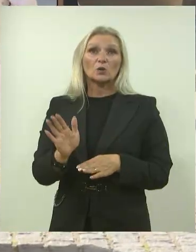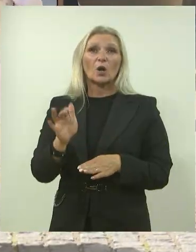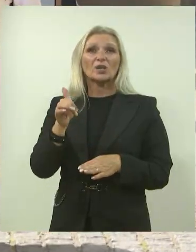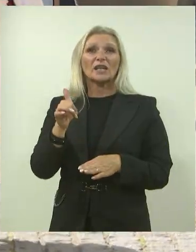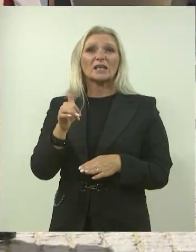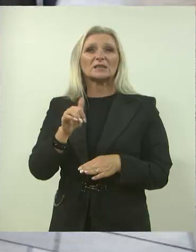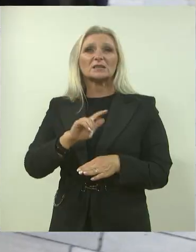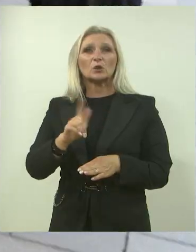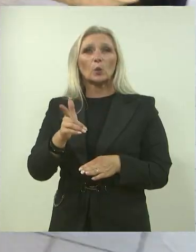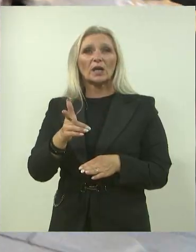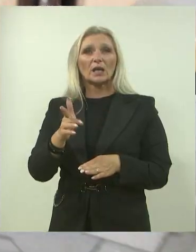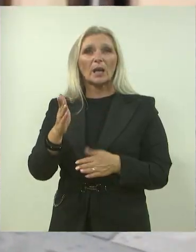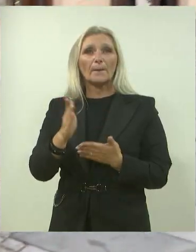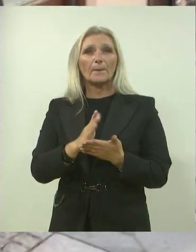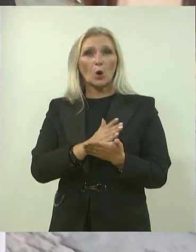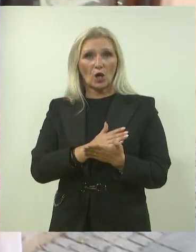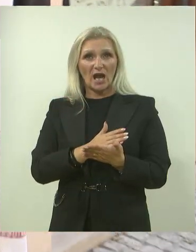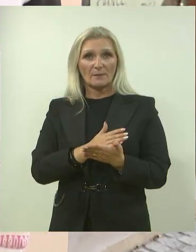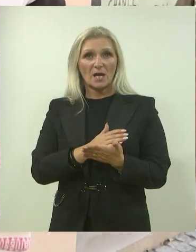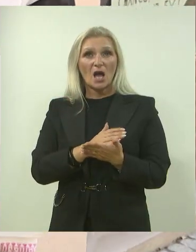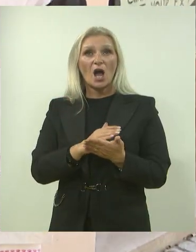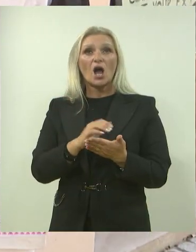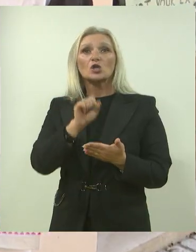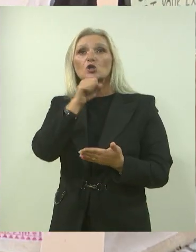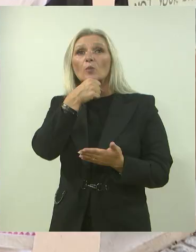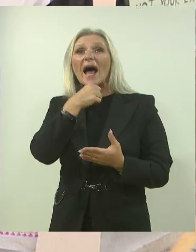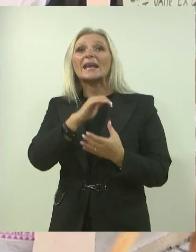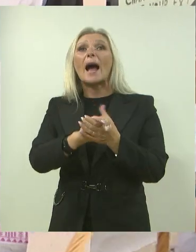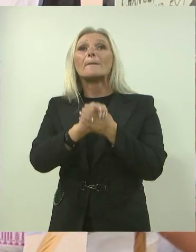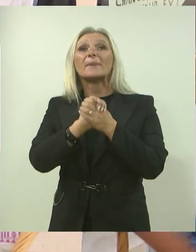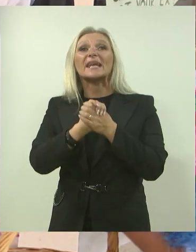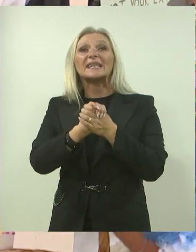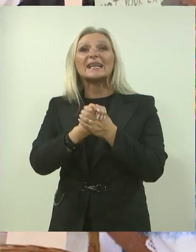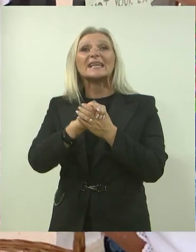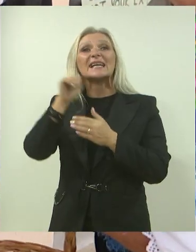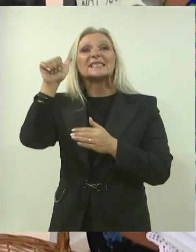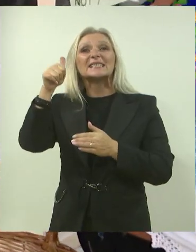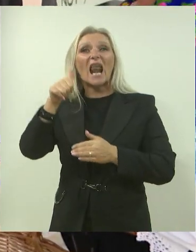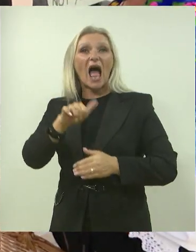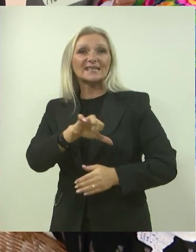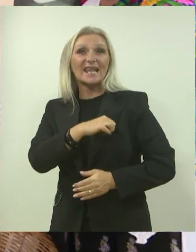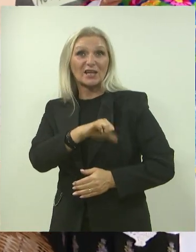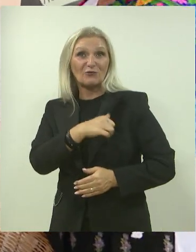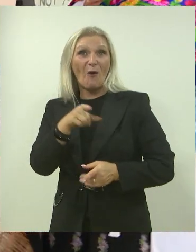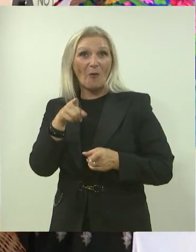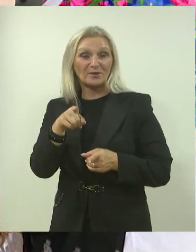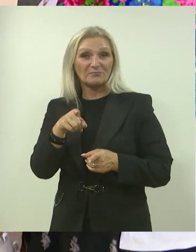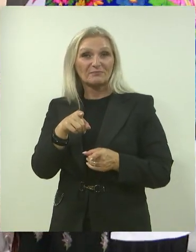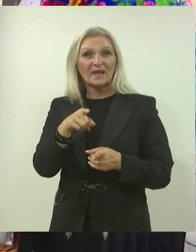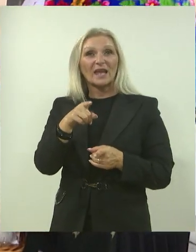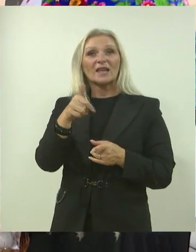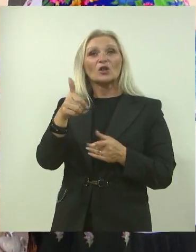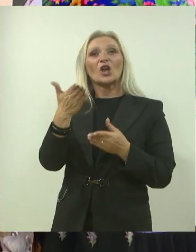jedan program Županija prijatelj Zlatne dobi gdje bi na jednom mjestu najprije, odnosno u jednom